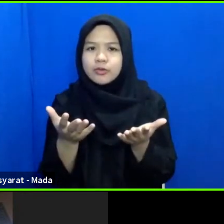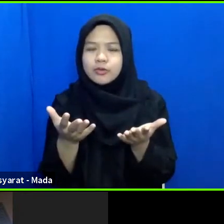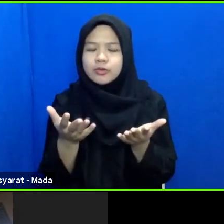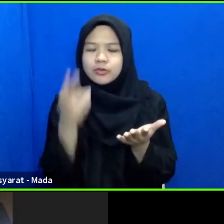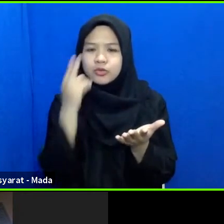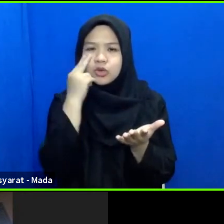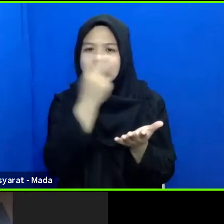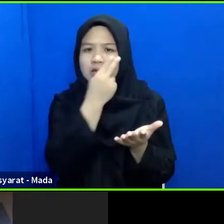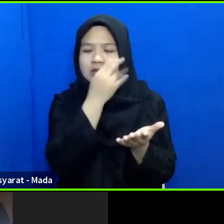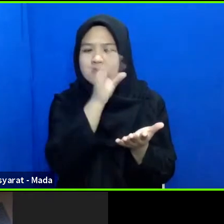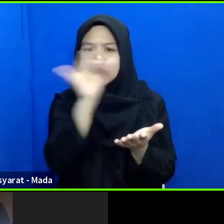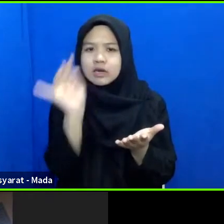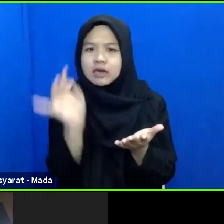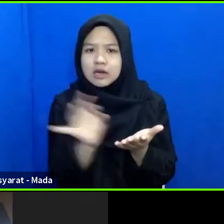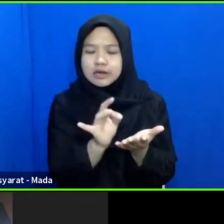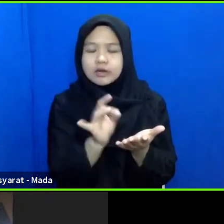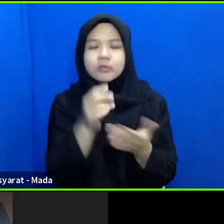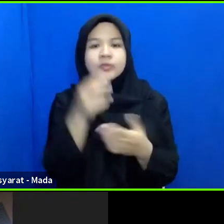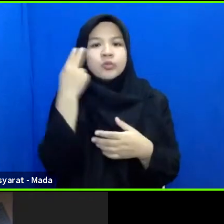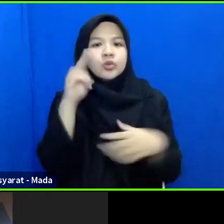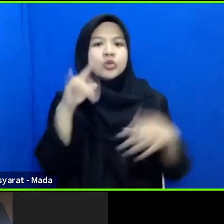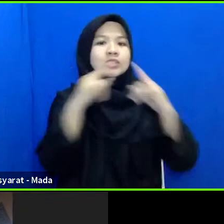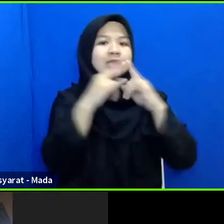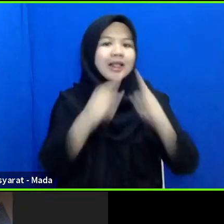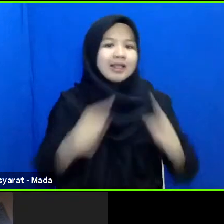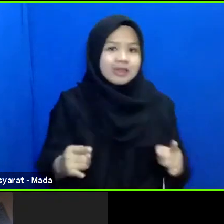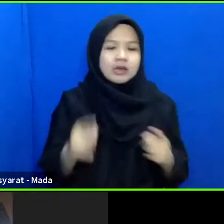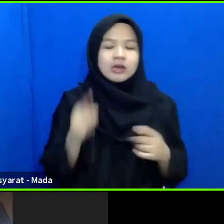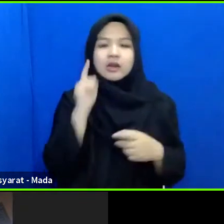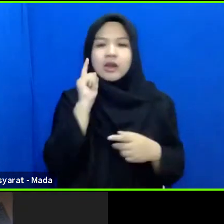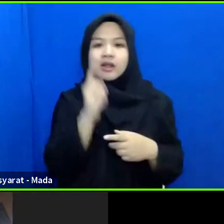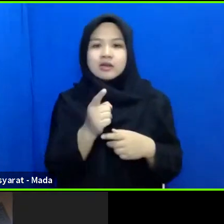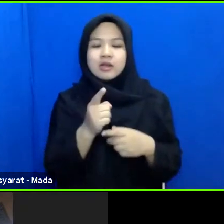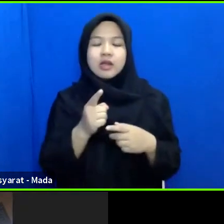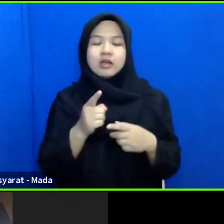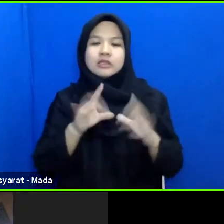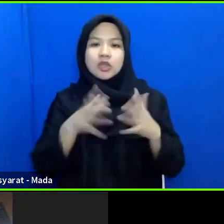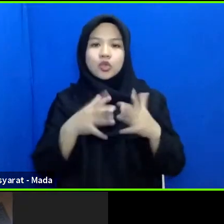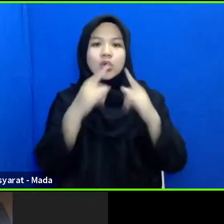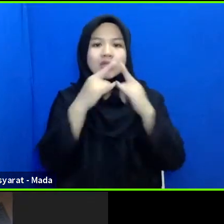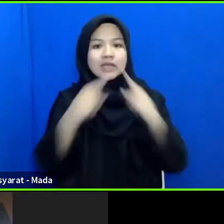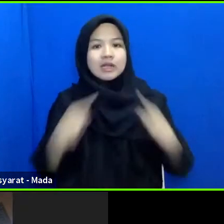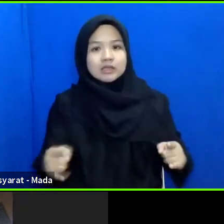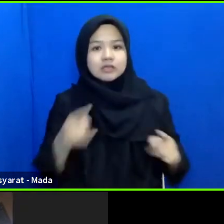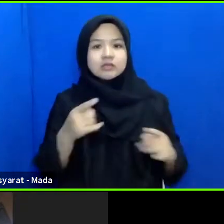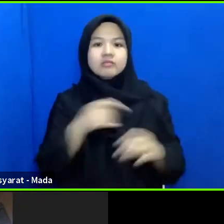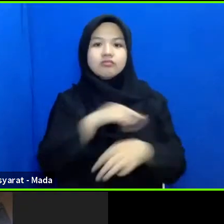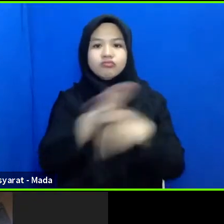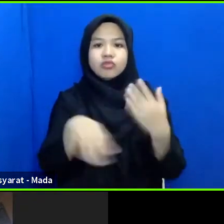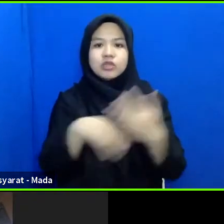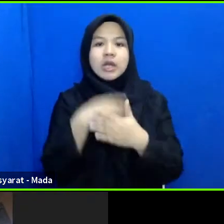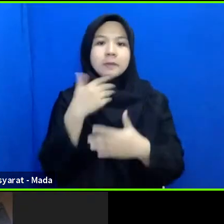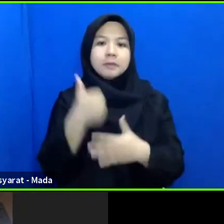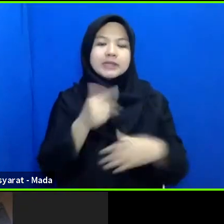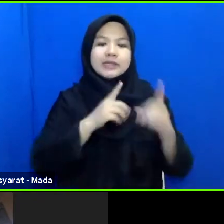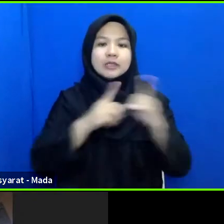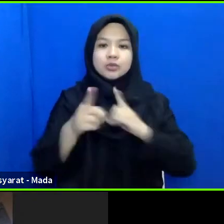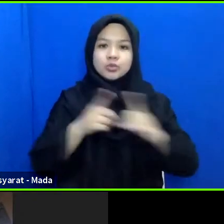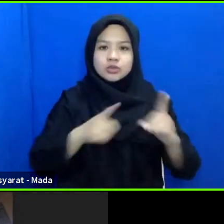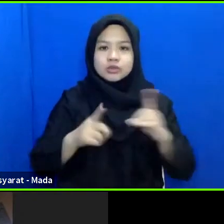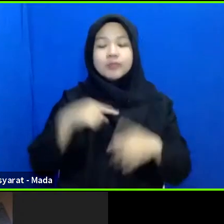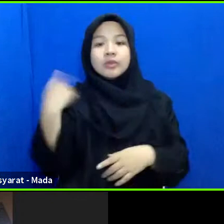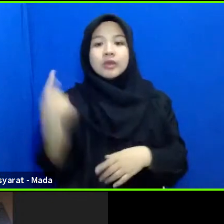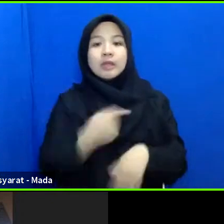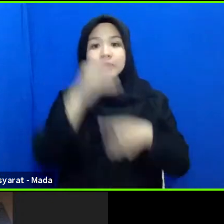sebagainya juga untuk shelter ada dengan teman-teman subcluster shelter dan sebagainya bisa diskusi nah kami berharap